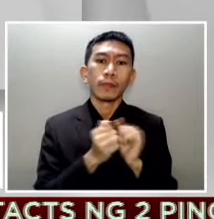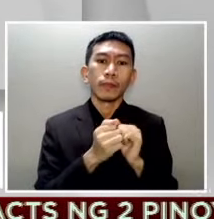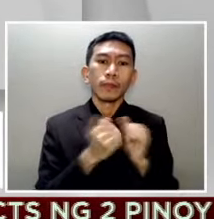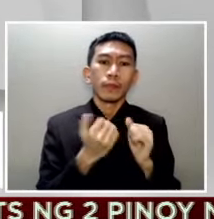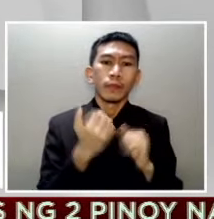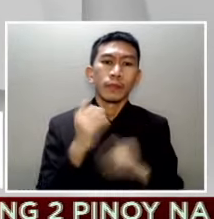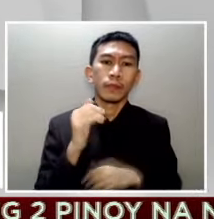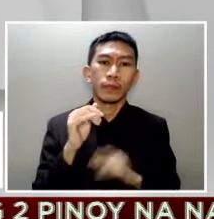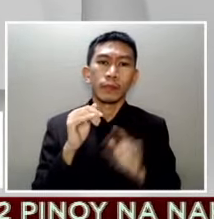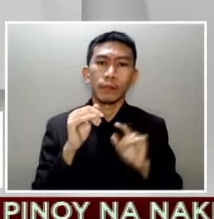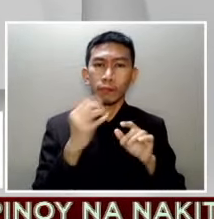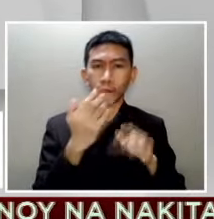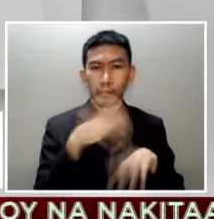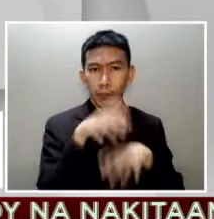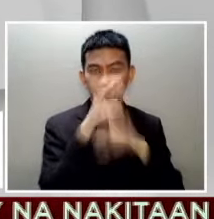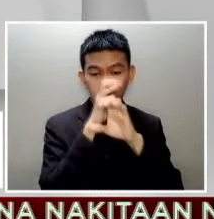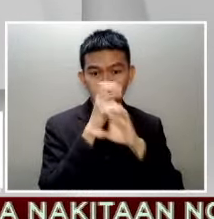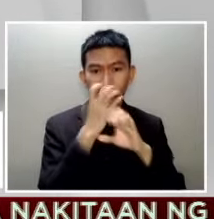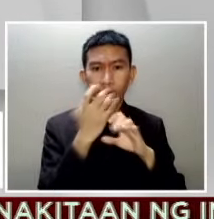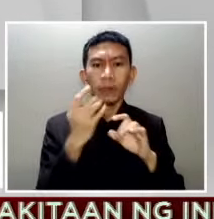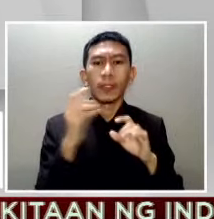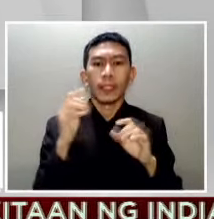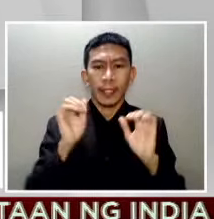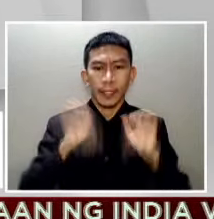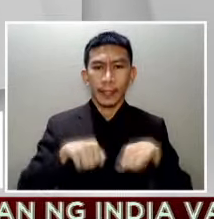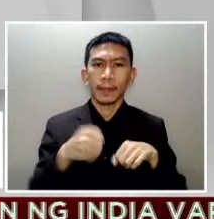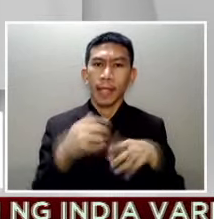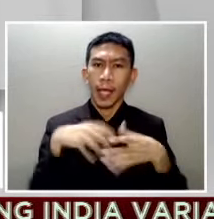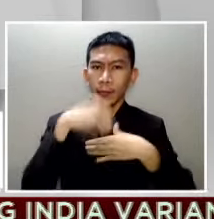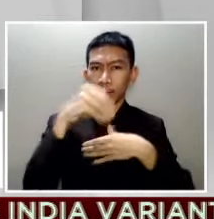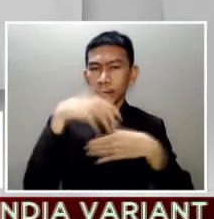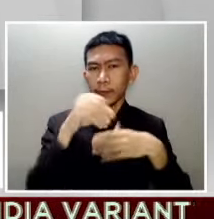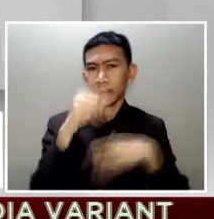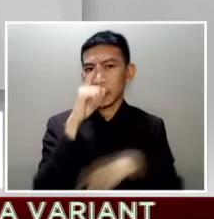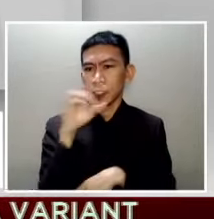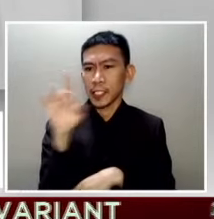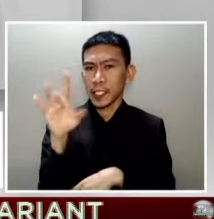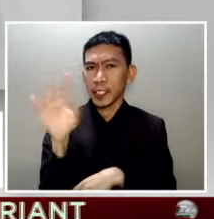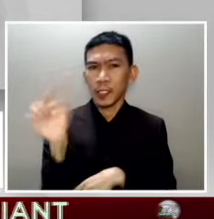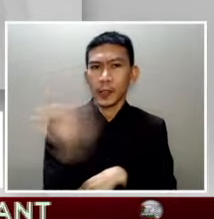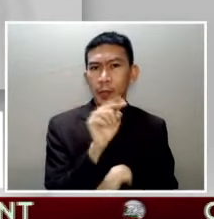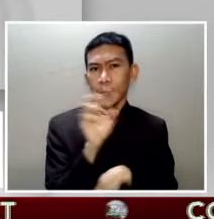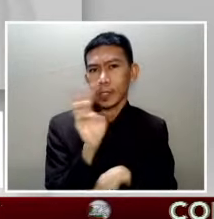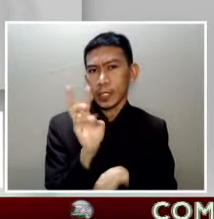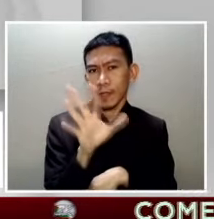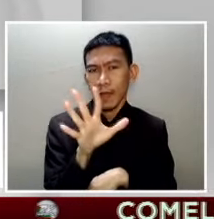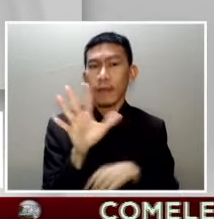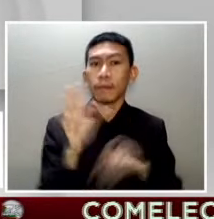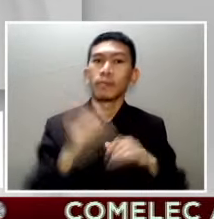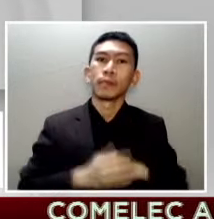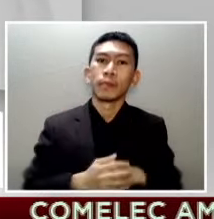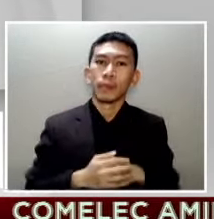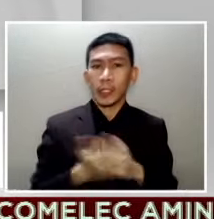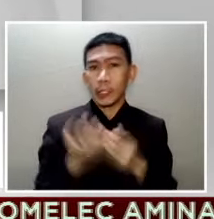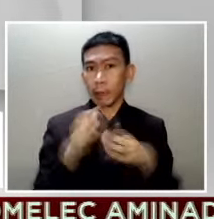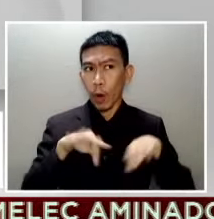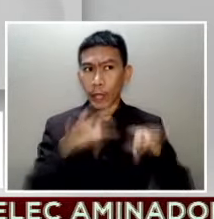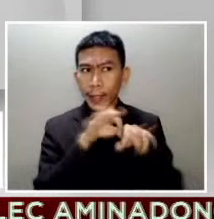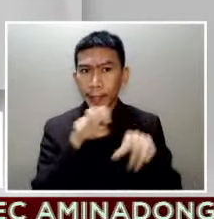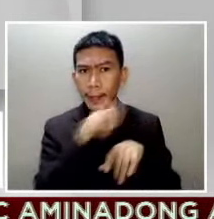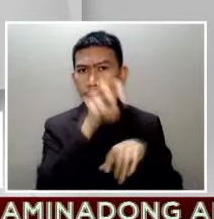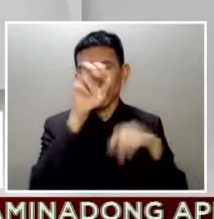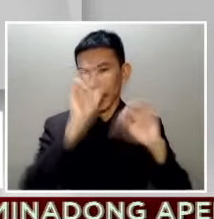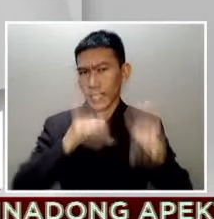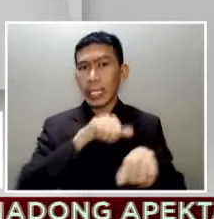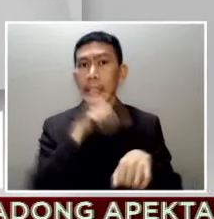makalalabas ng bahay ang mga edad 18 hanggang 65. Papayagan lamang ang essential travel ng Authorized Persons Outside Residence